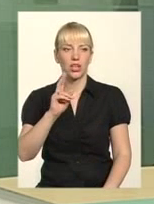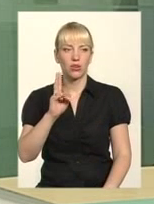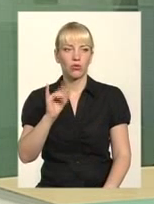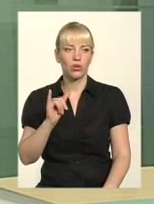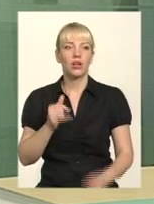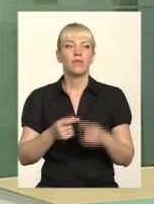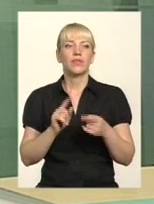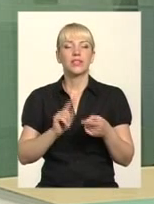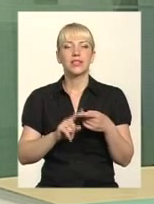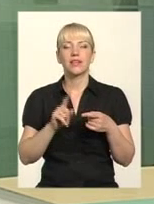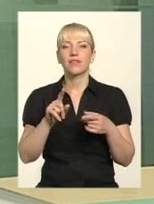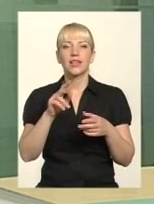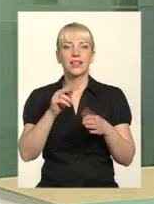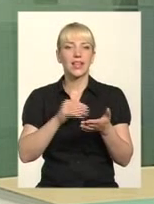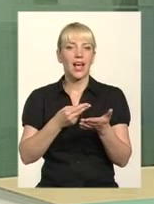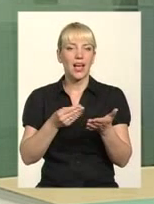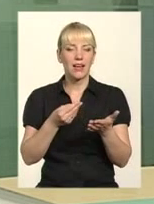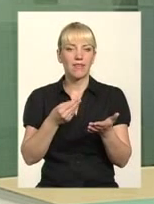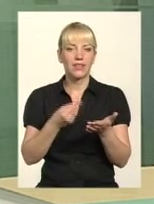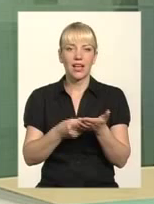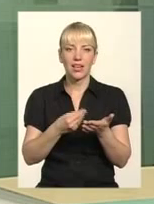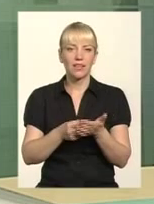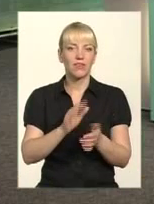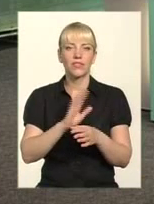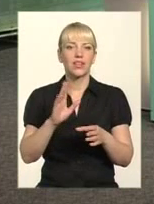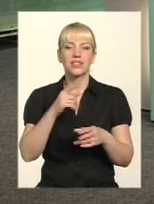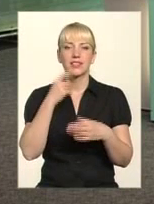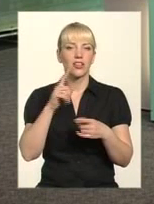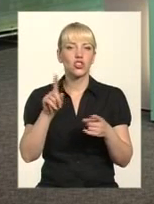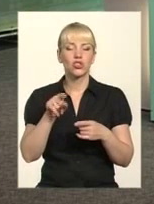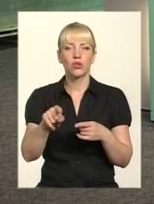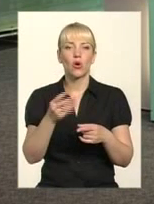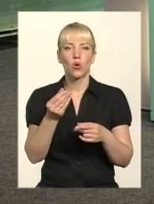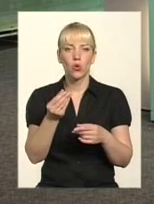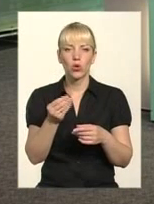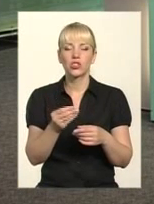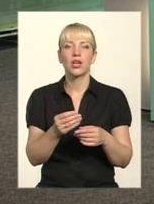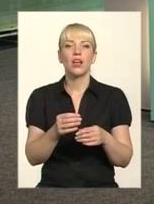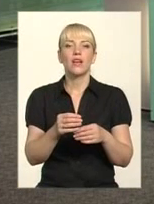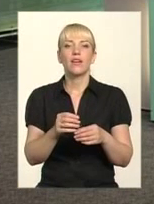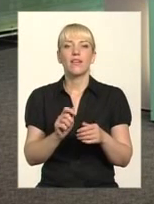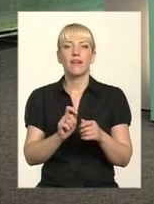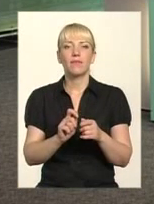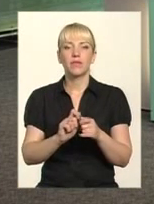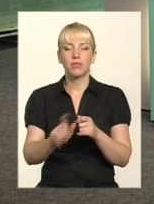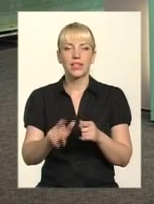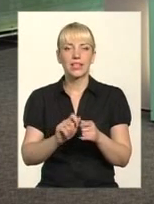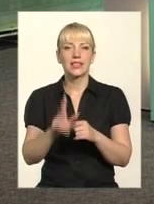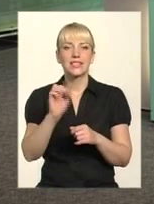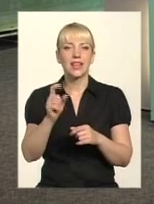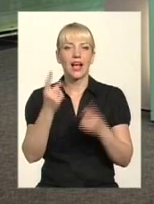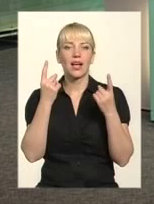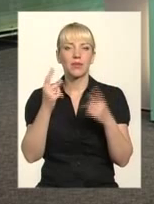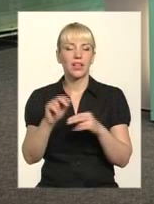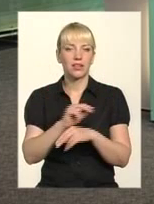вказано, що він відраховував кошти на капітальний ремонт. Це є утримання. В квартирну плату